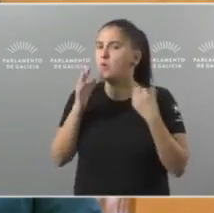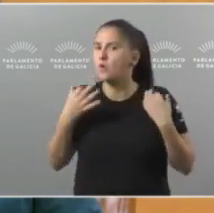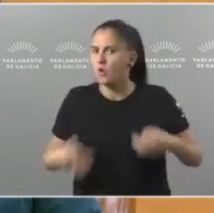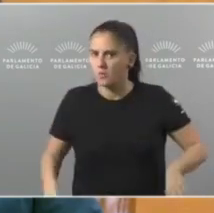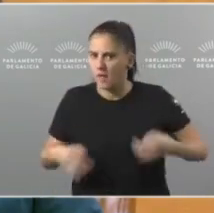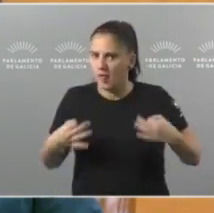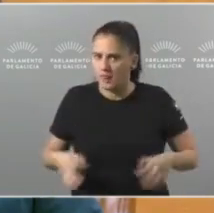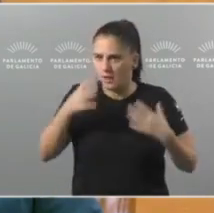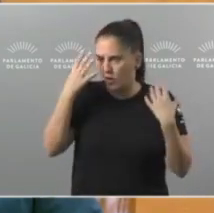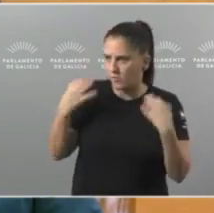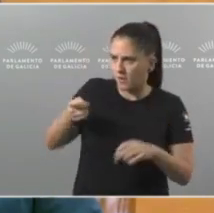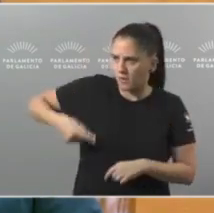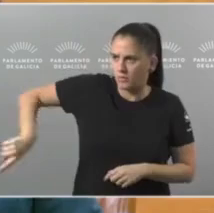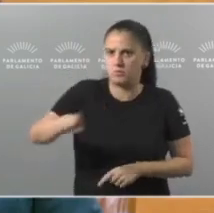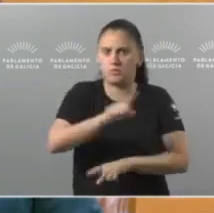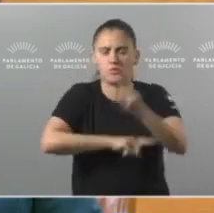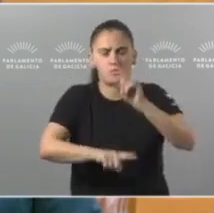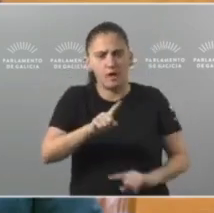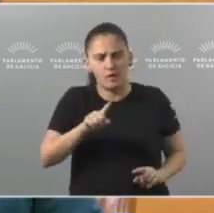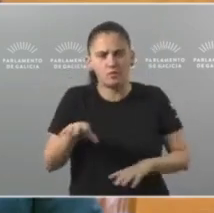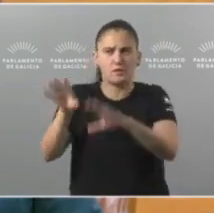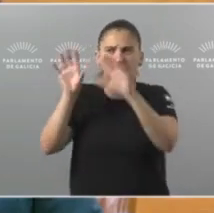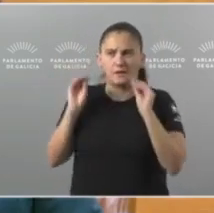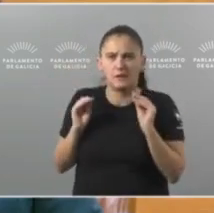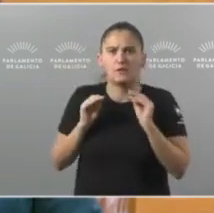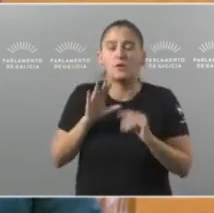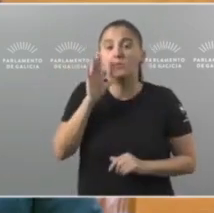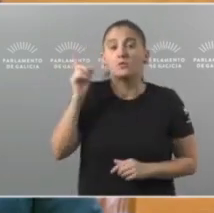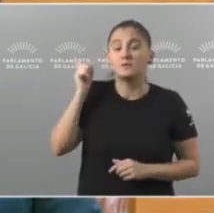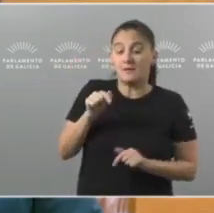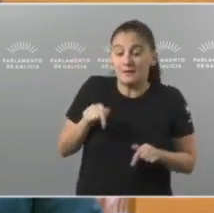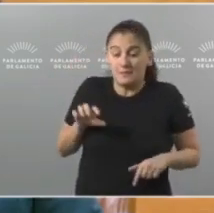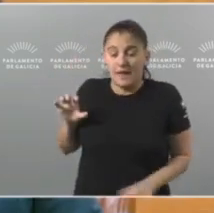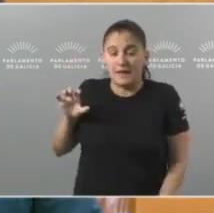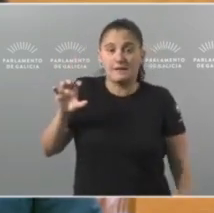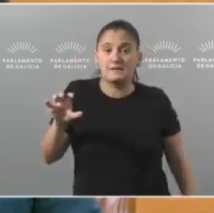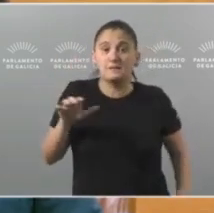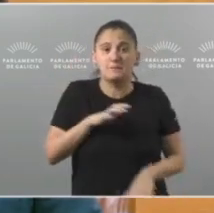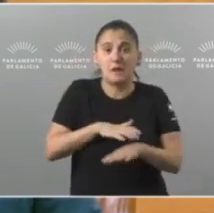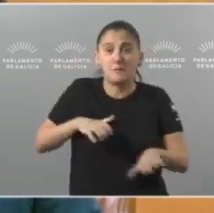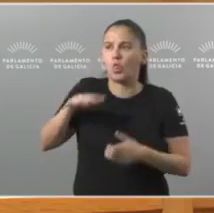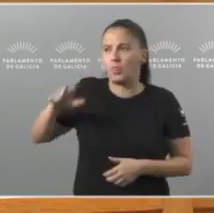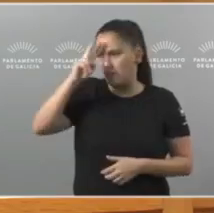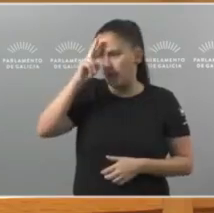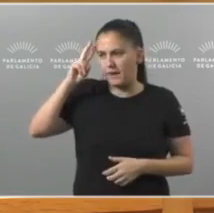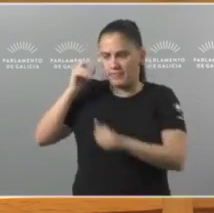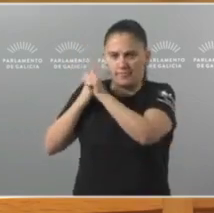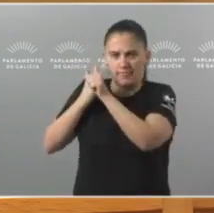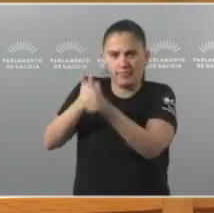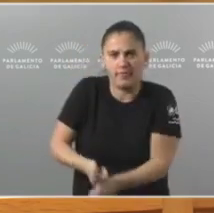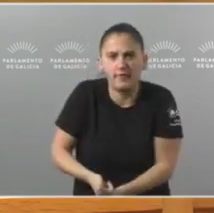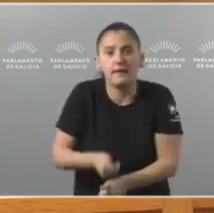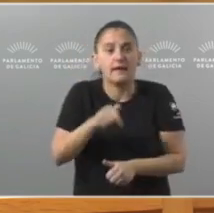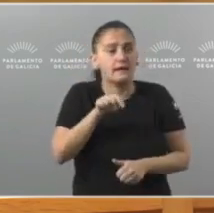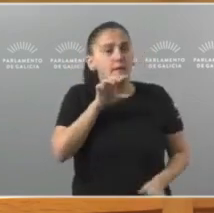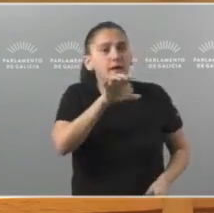vostedes estén preocupados e preocupadas, porque saben que neste país hai unha malloría que quere cambio. Van a ter que